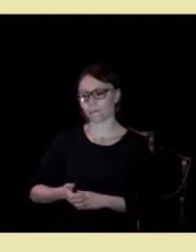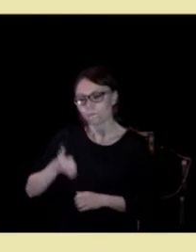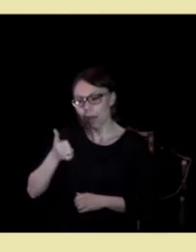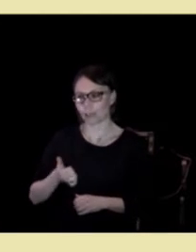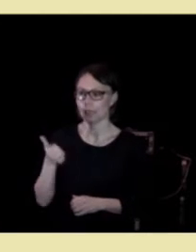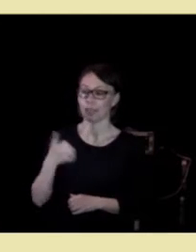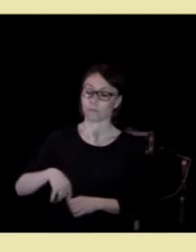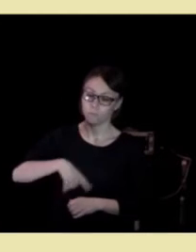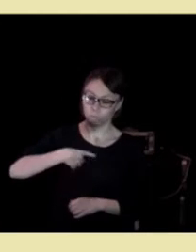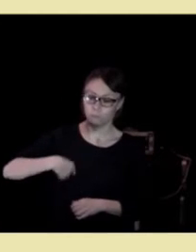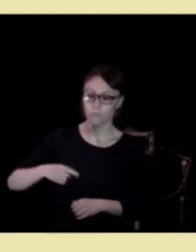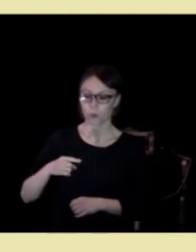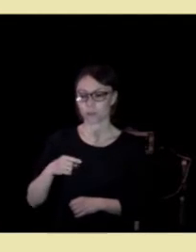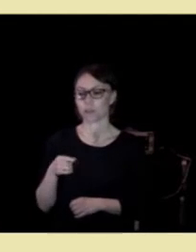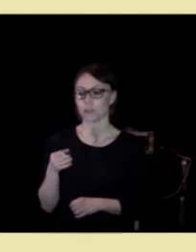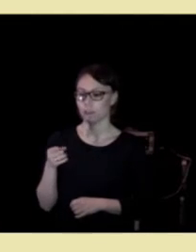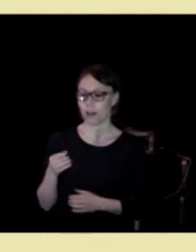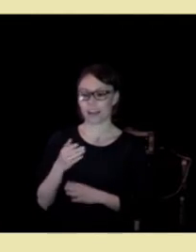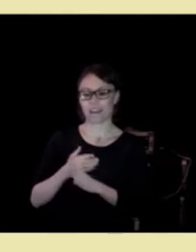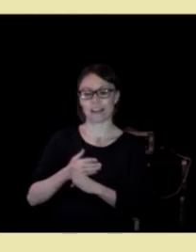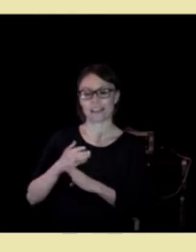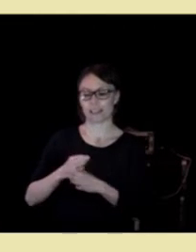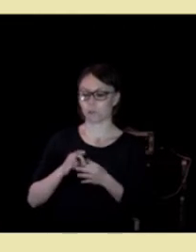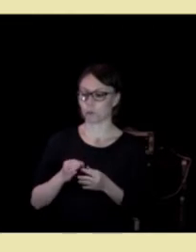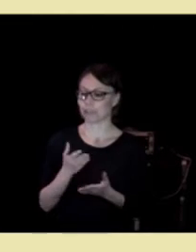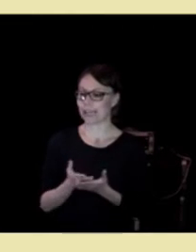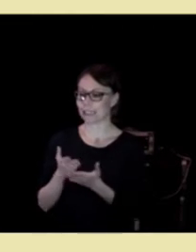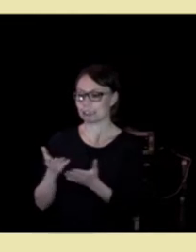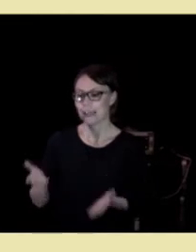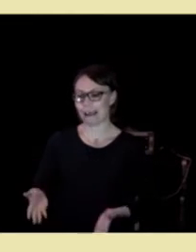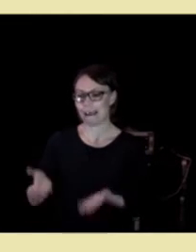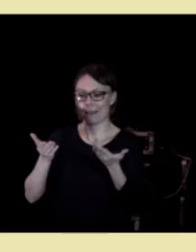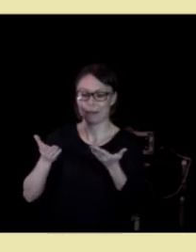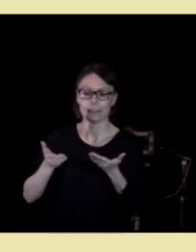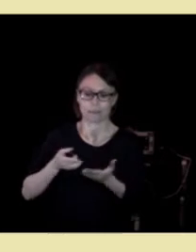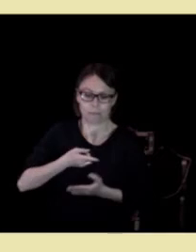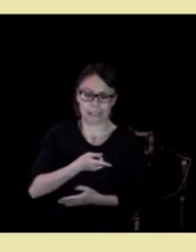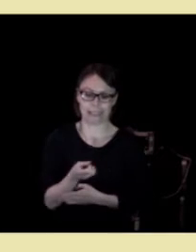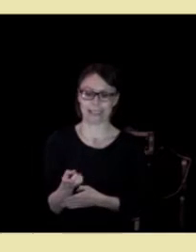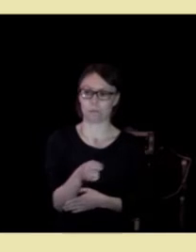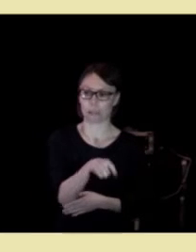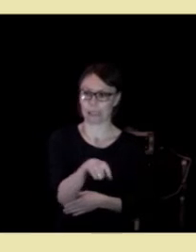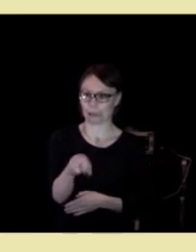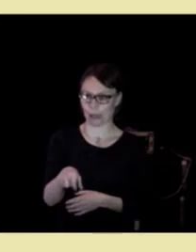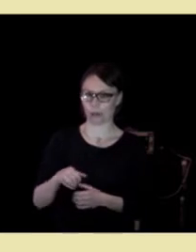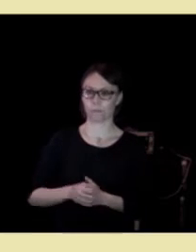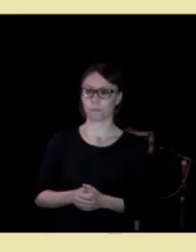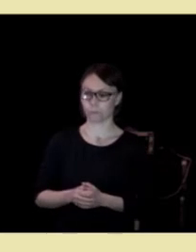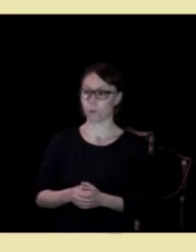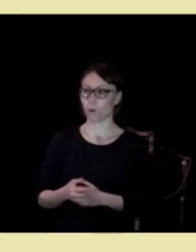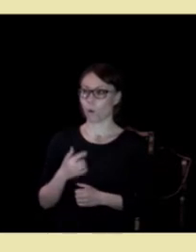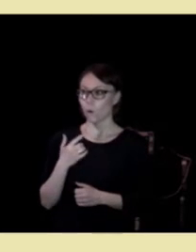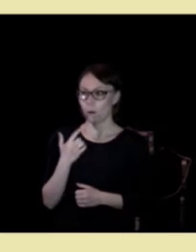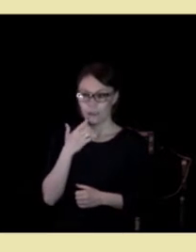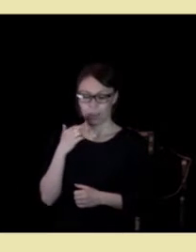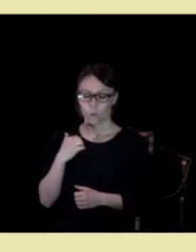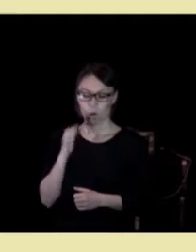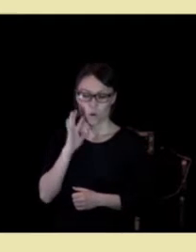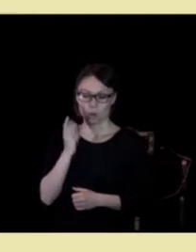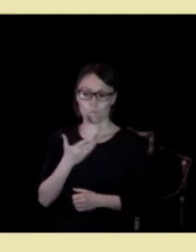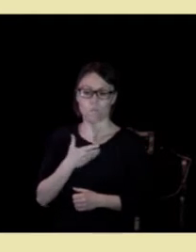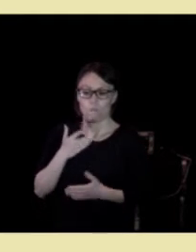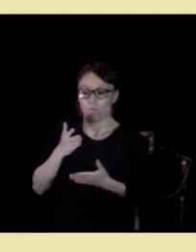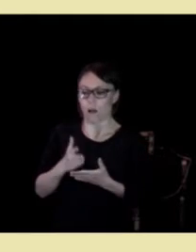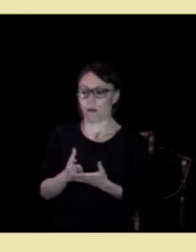for oss å heve kvaliteten på tjenestene til disse pasientene. Det hørte vi veldig mye om i går.